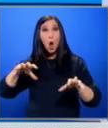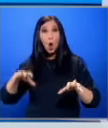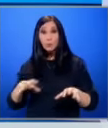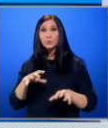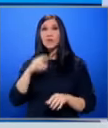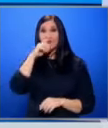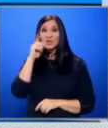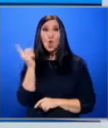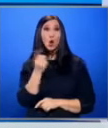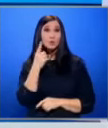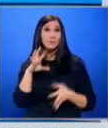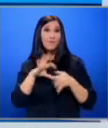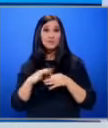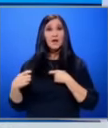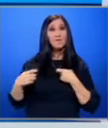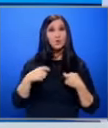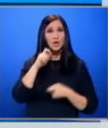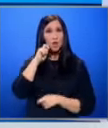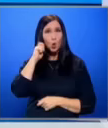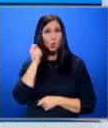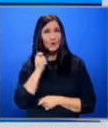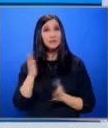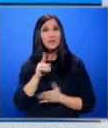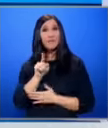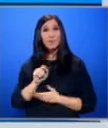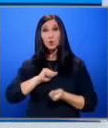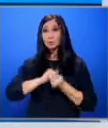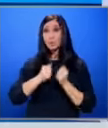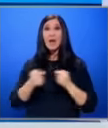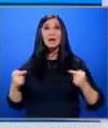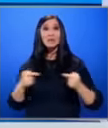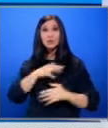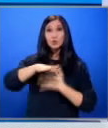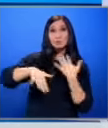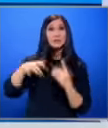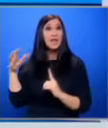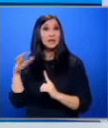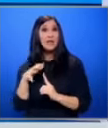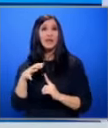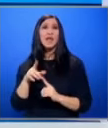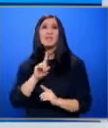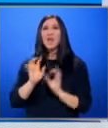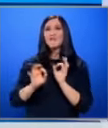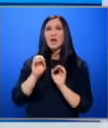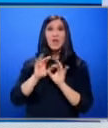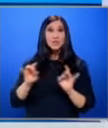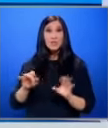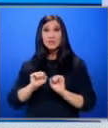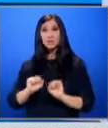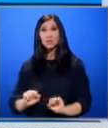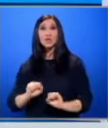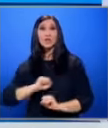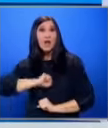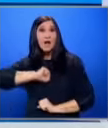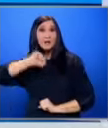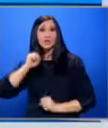особено в контекста на войната в Украина. Става въпрос за борбата срещу хибридните атаки, дезинформацията и защитата на критичната